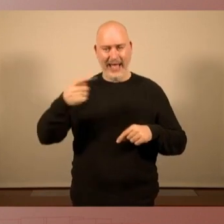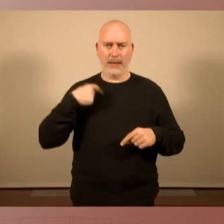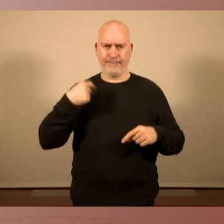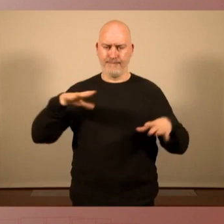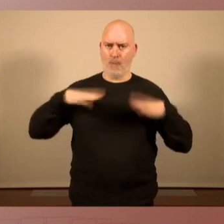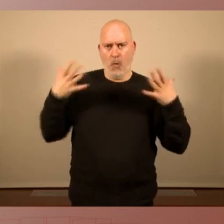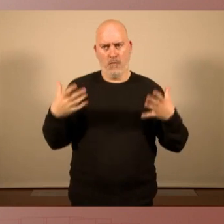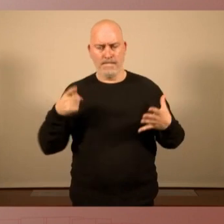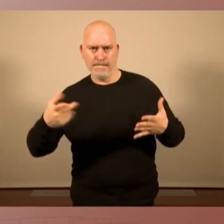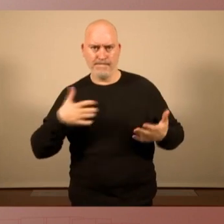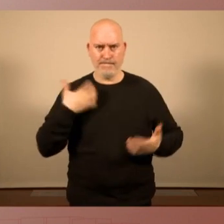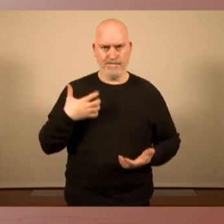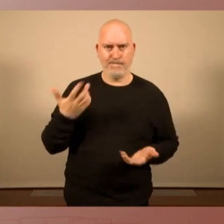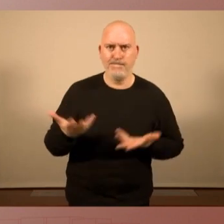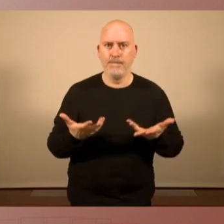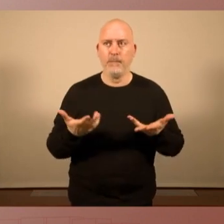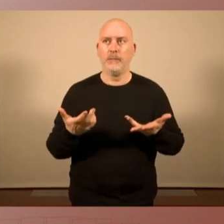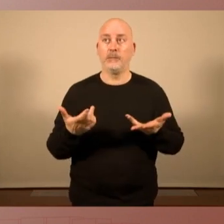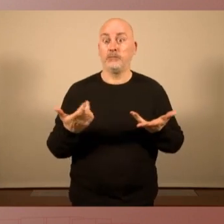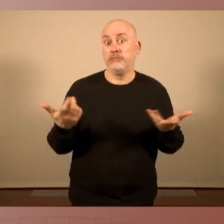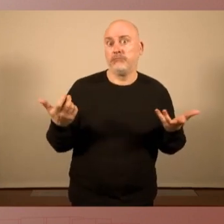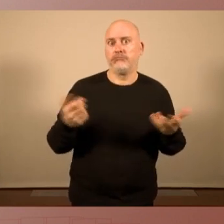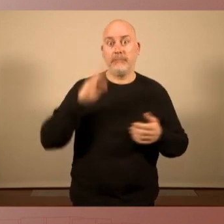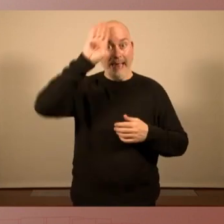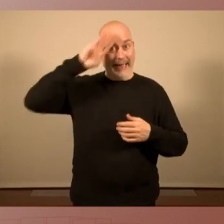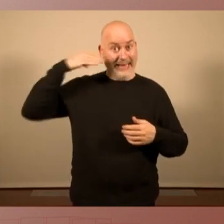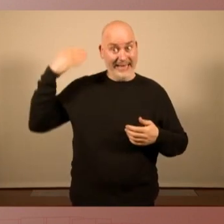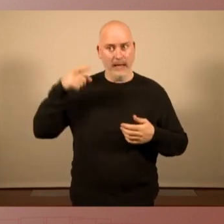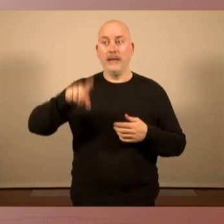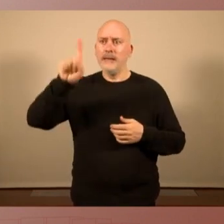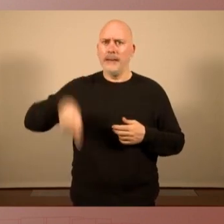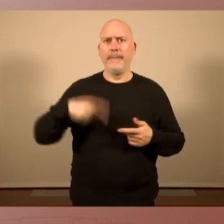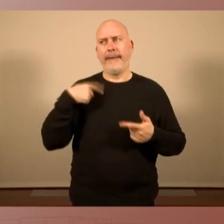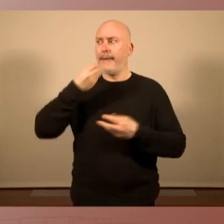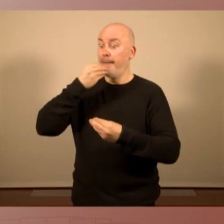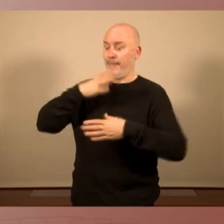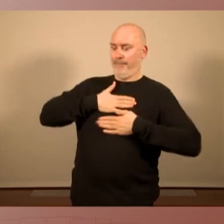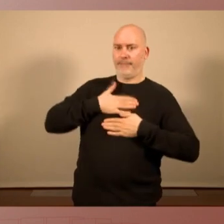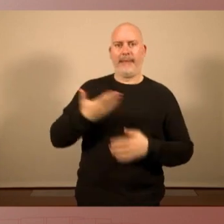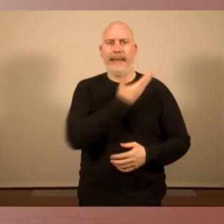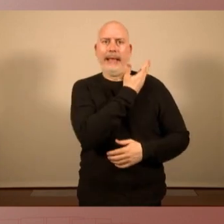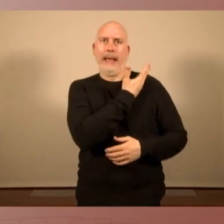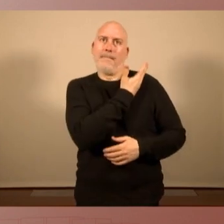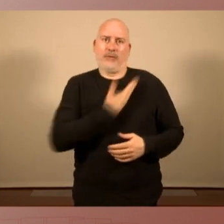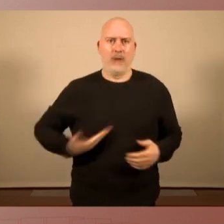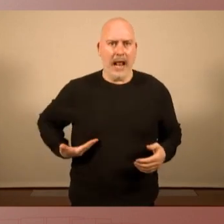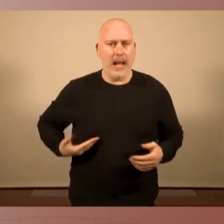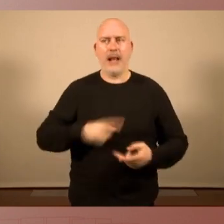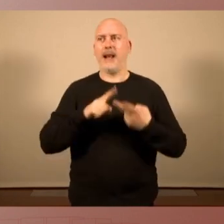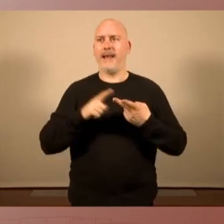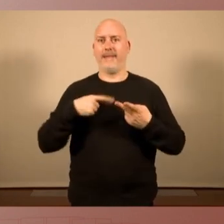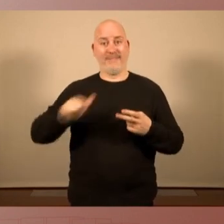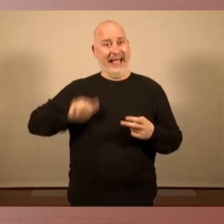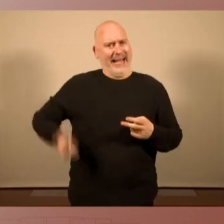El senyor Illa pràcticament ha fet de portaveu de la patronal, dels rics, del conjunt, de